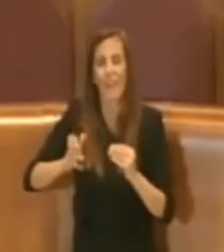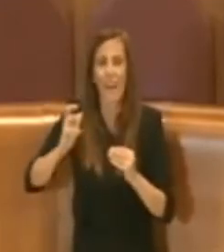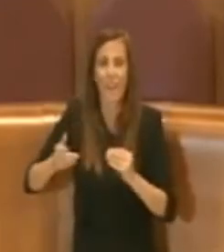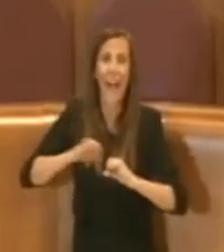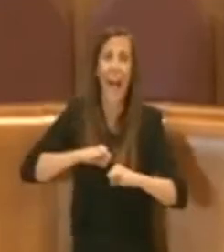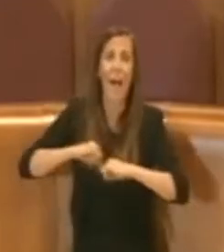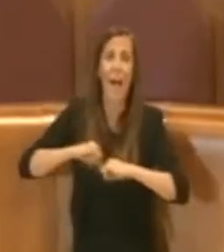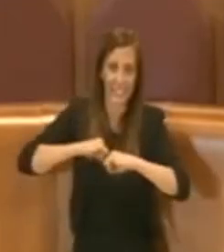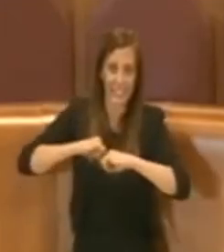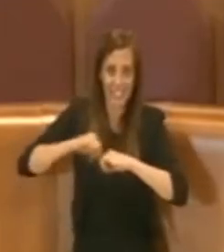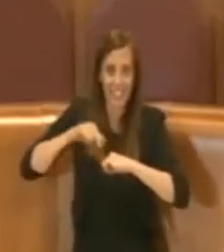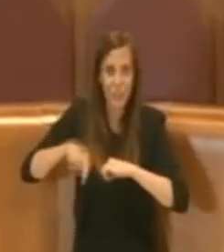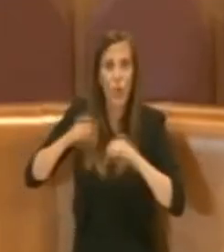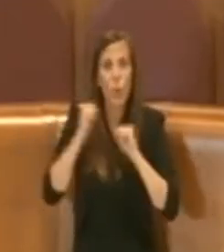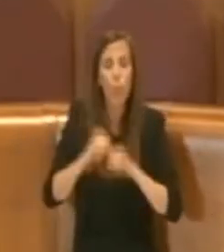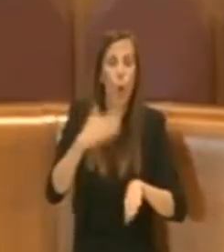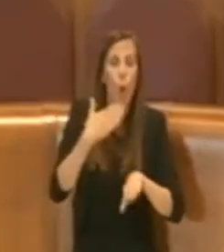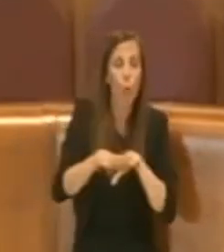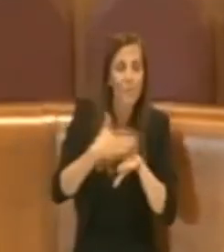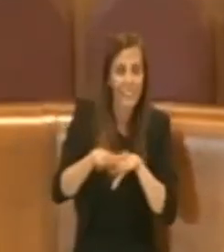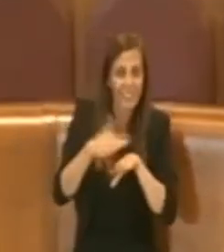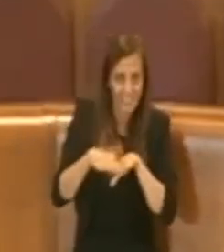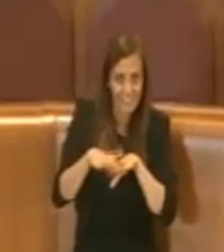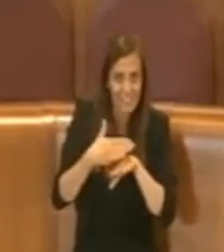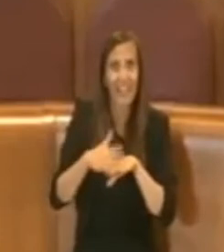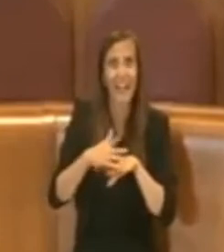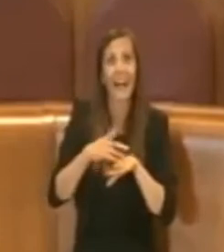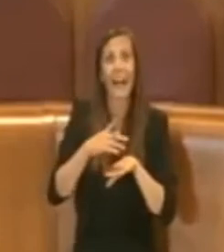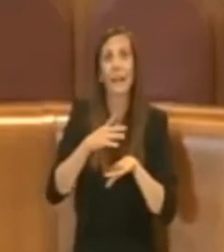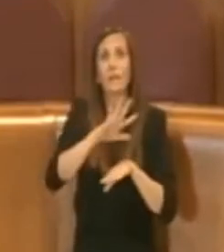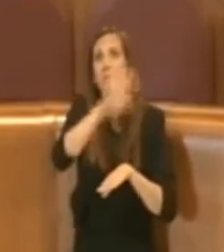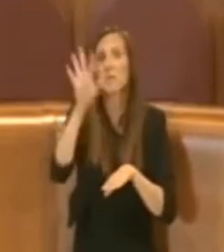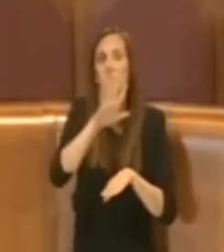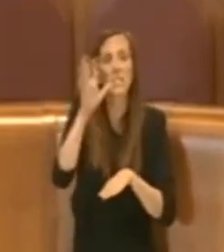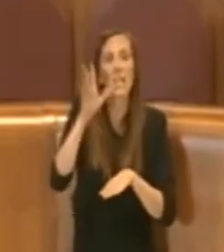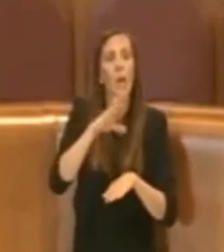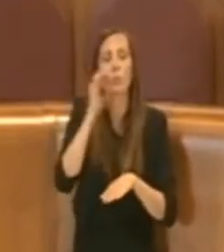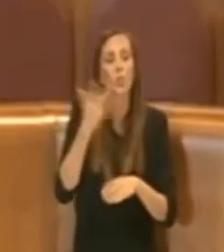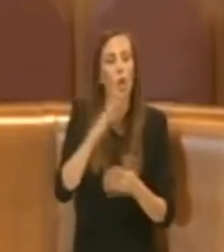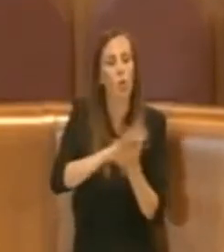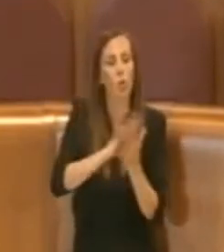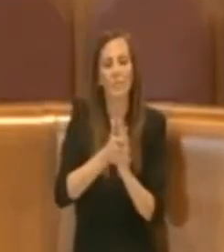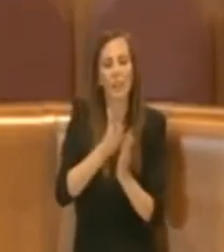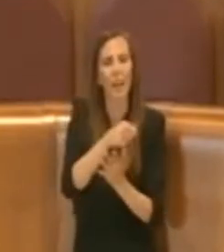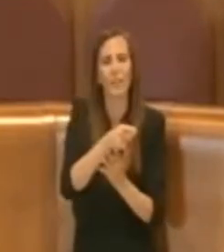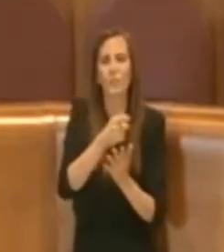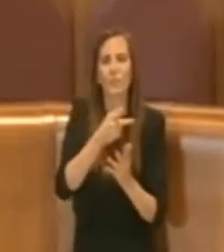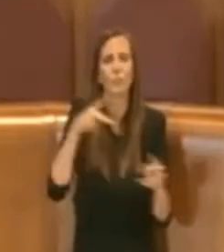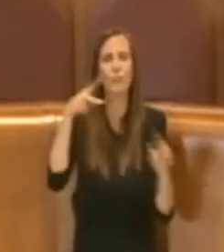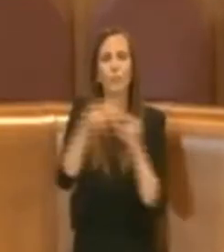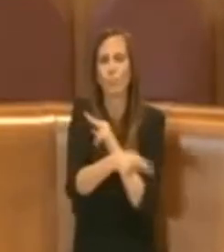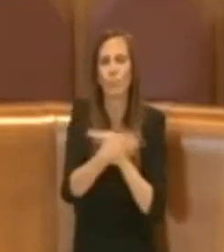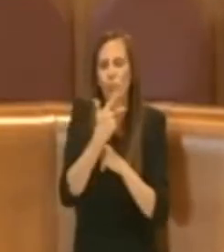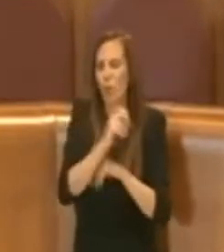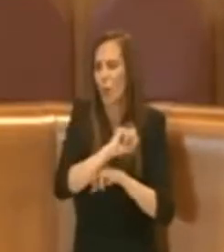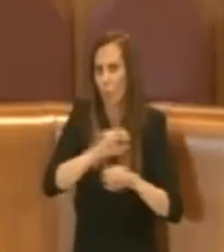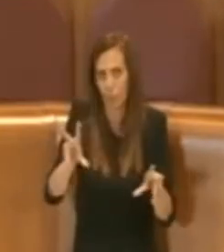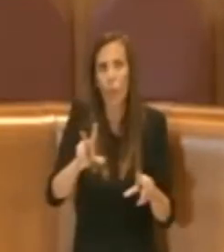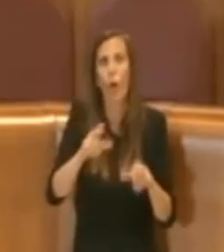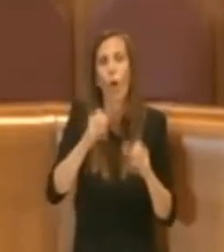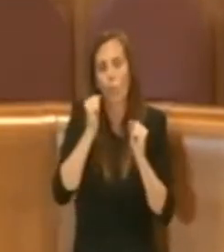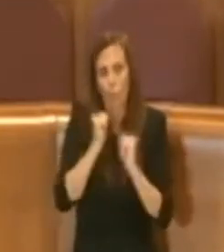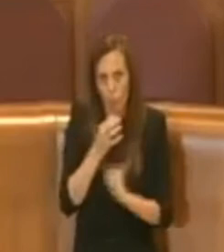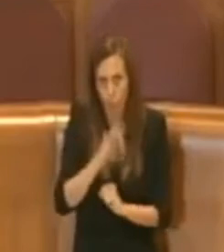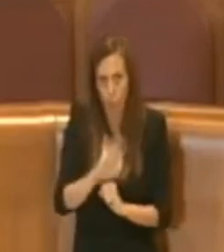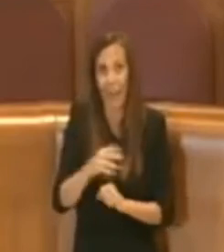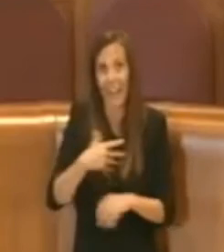amministrazioni potranno utilizzare in caso di eh volontà di recessione dalla concessione. Eh ricordo eh che inizio